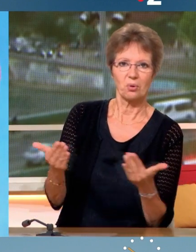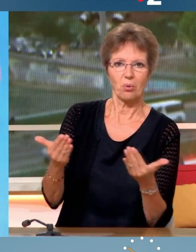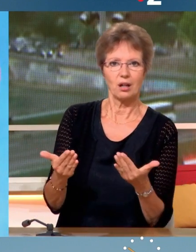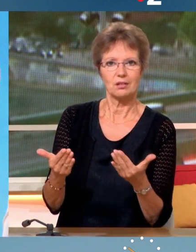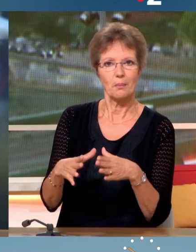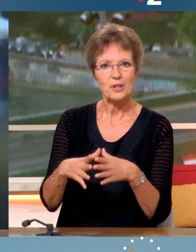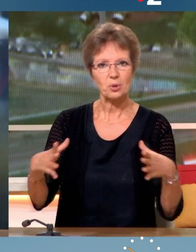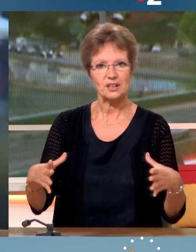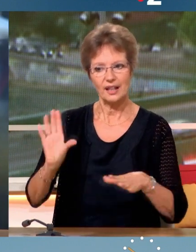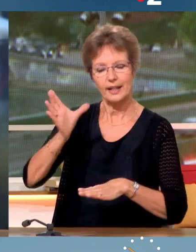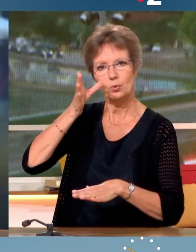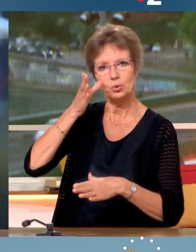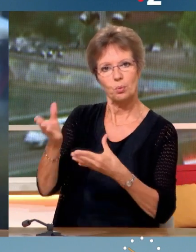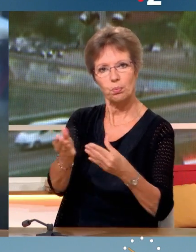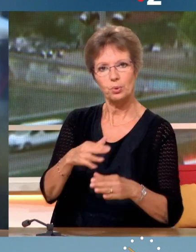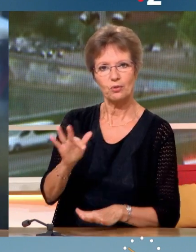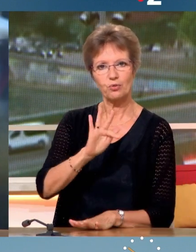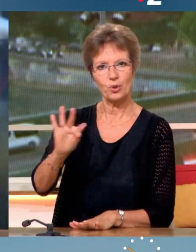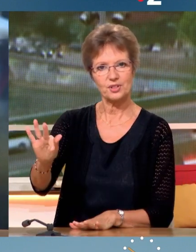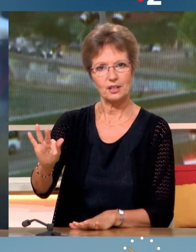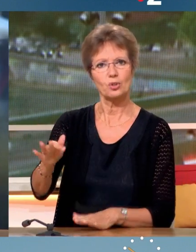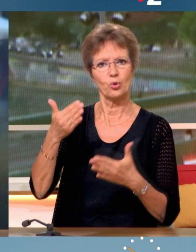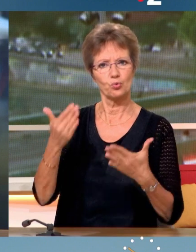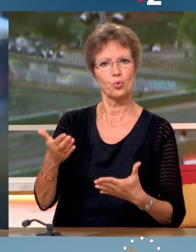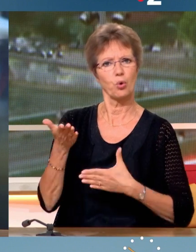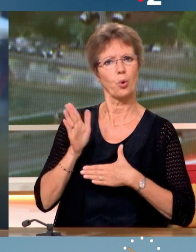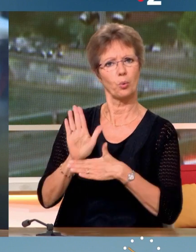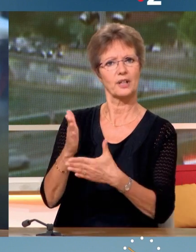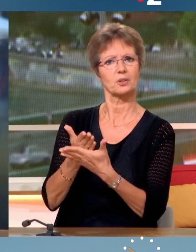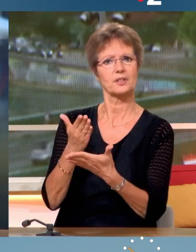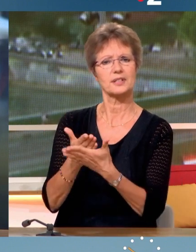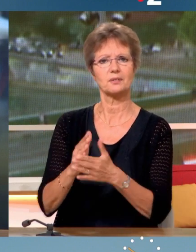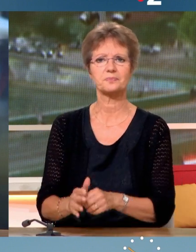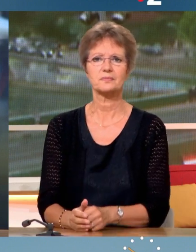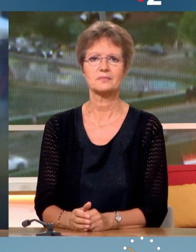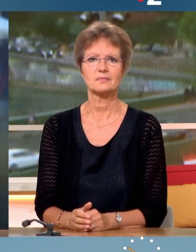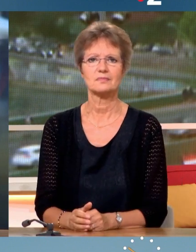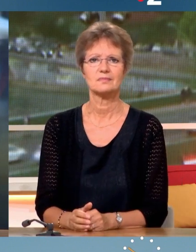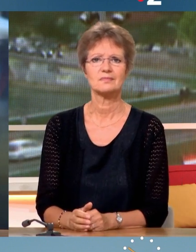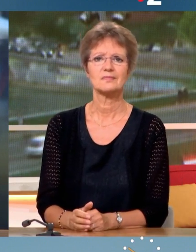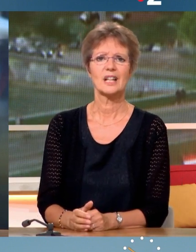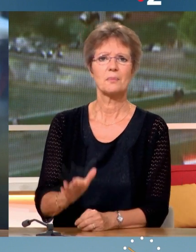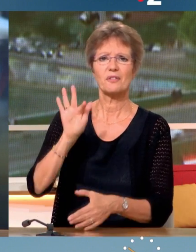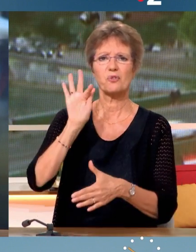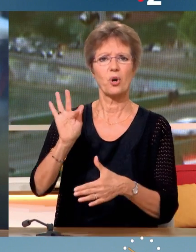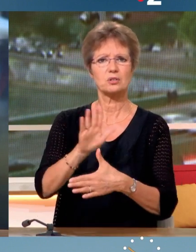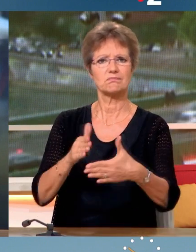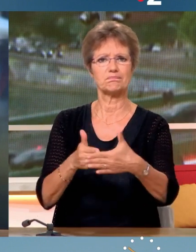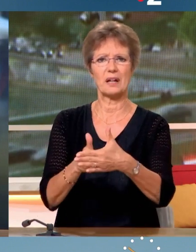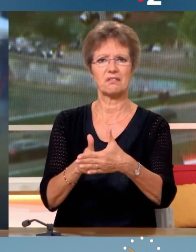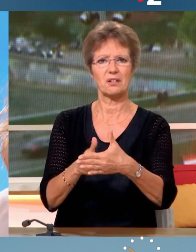Français. Voilà, c'est ce qu'on représentera, c'est ce qu'on nous défendra à l'Assemblée nationale. Mais comment éviter que la France entre dans une situation de blocage